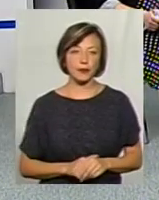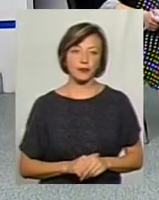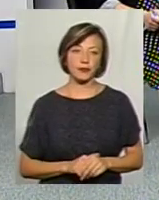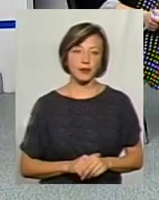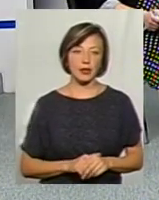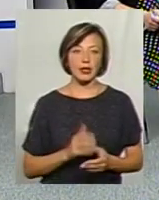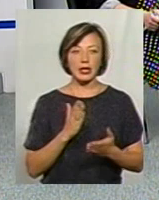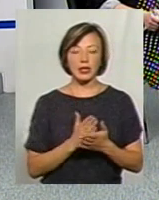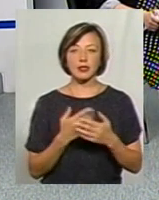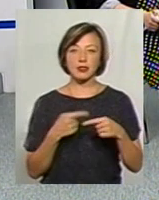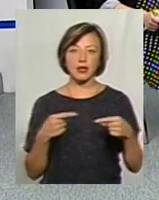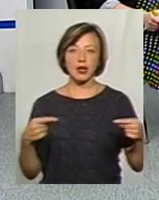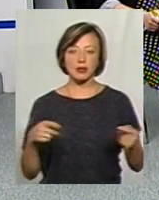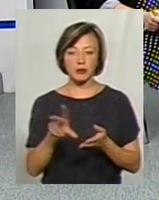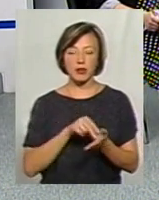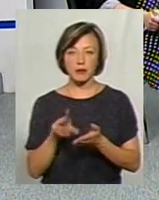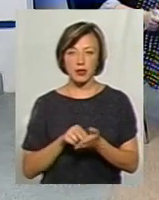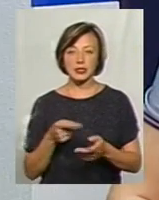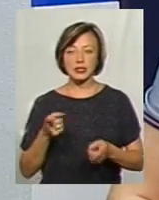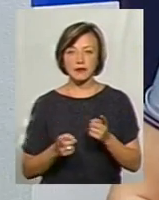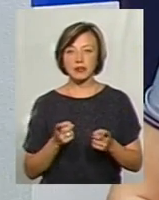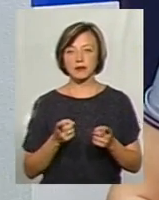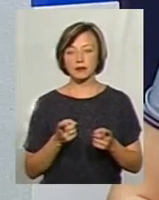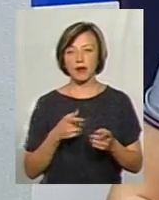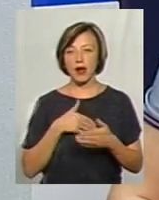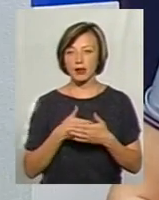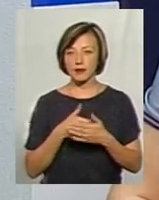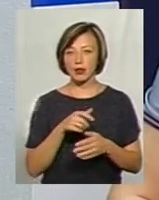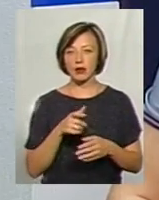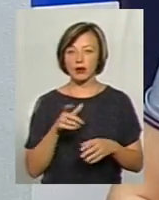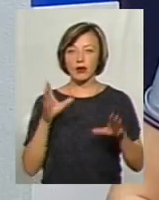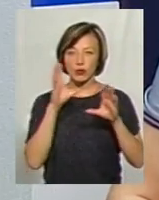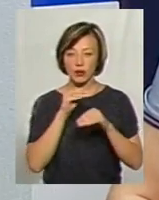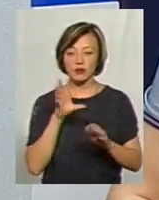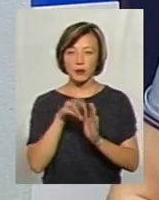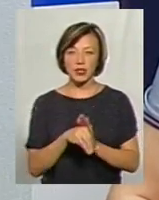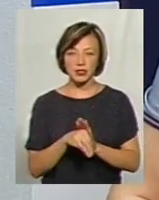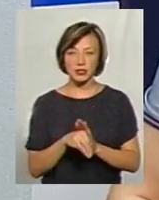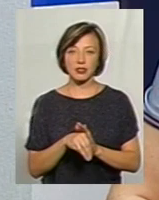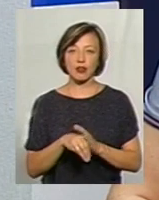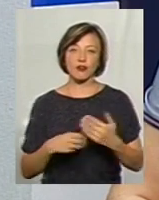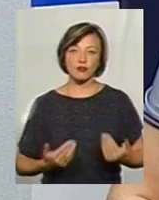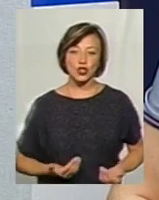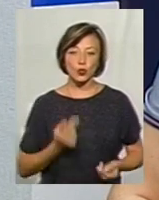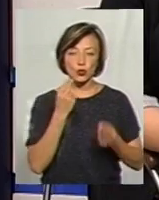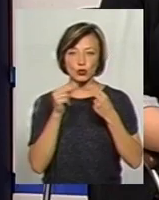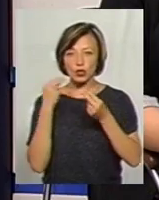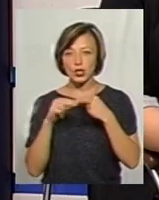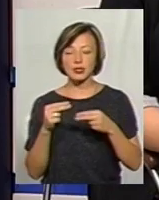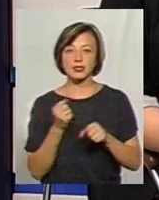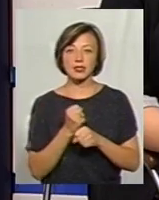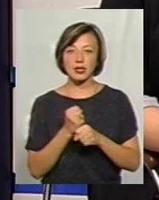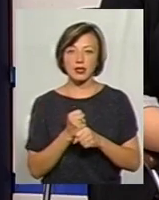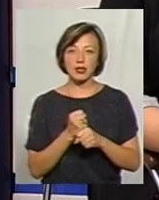Есть ряд примеров, которые действительно, благодаря общественникам, удалось воплотить в жизнь какие-то улучшения, сделать какие-то